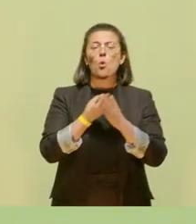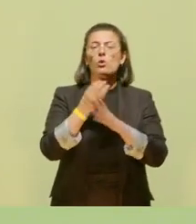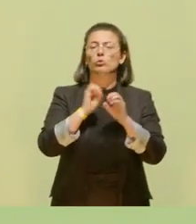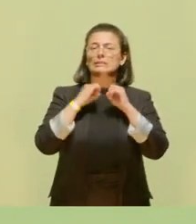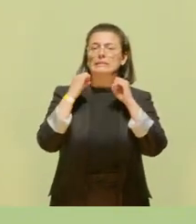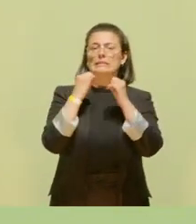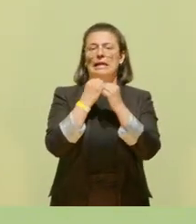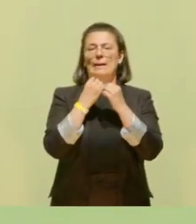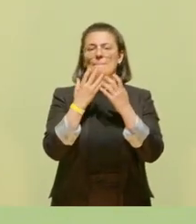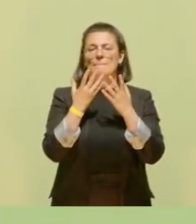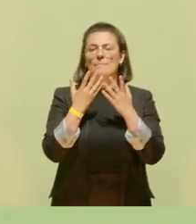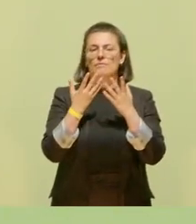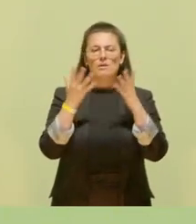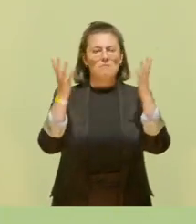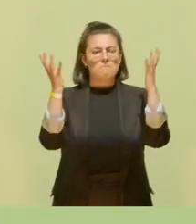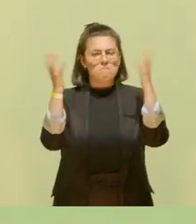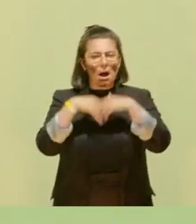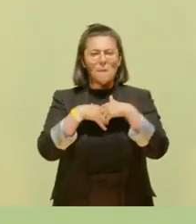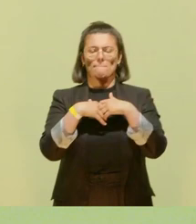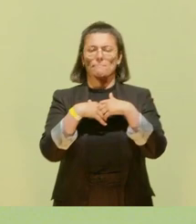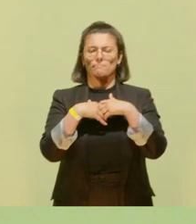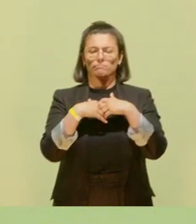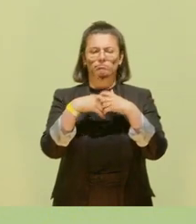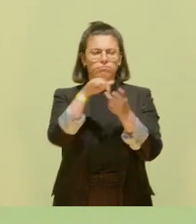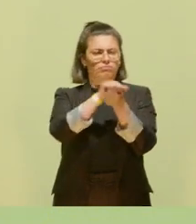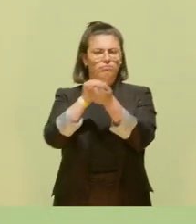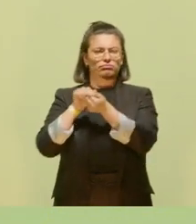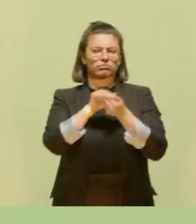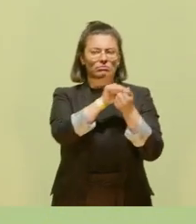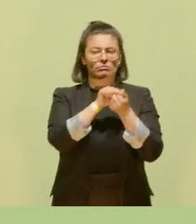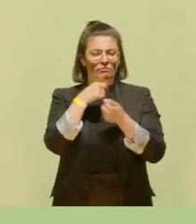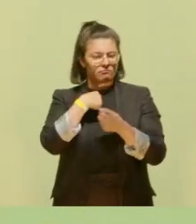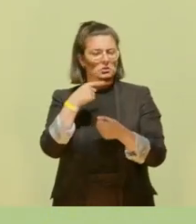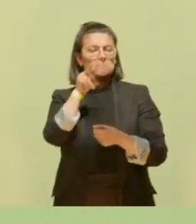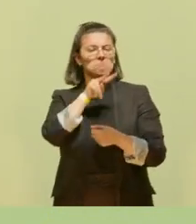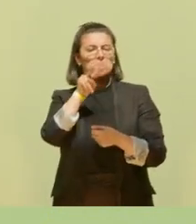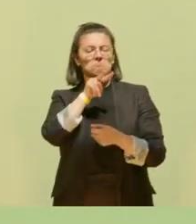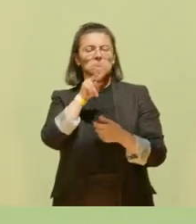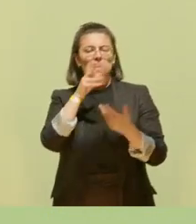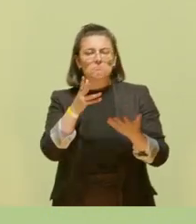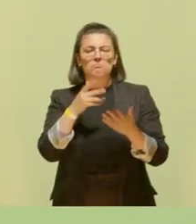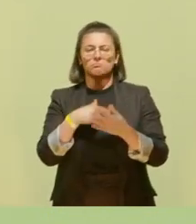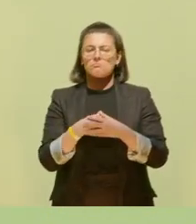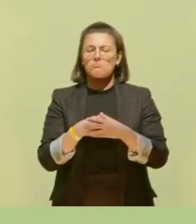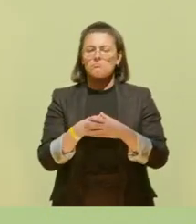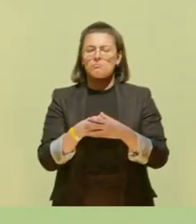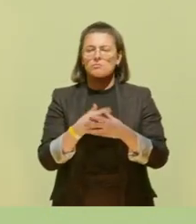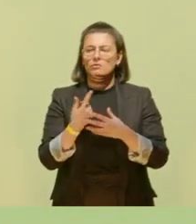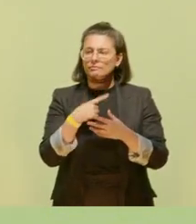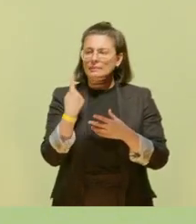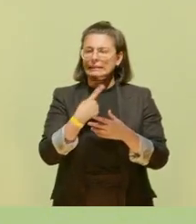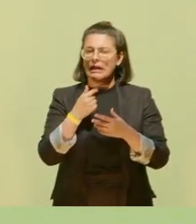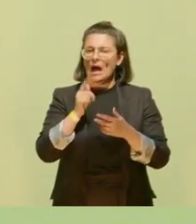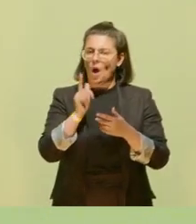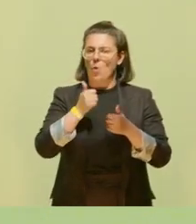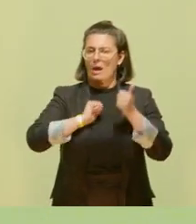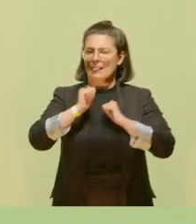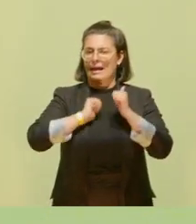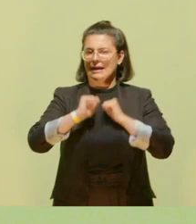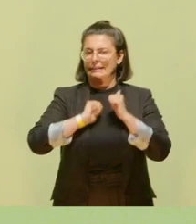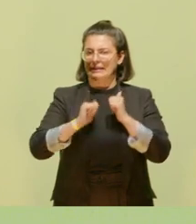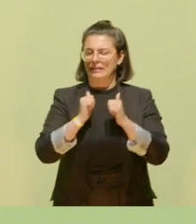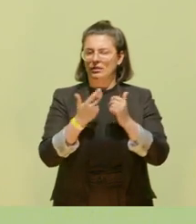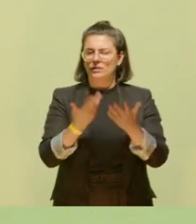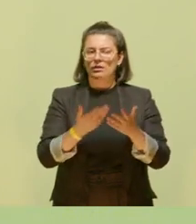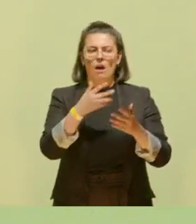wie ein Kartenhaus in sich zusammen. Und wir sind es, die leiden unter der mangelnden